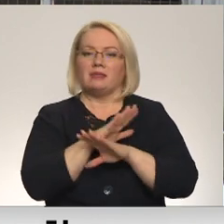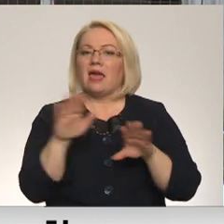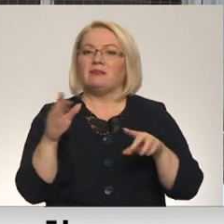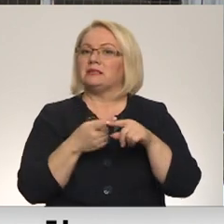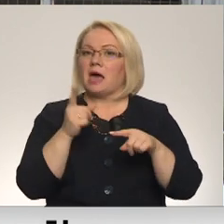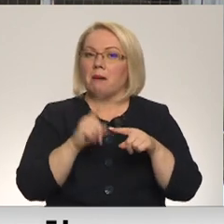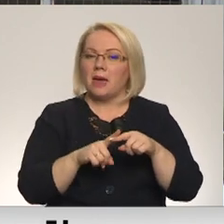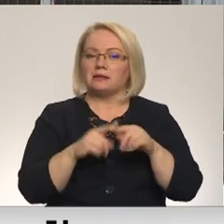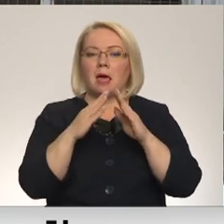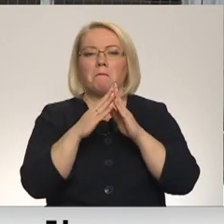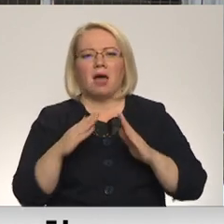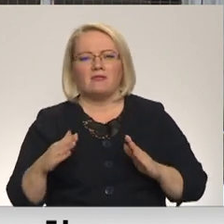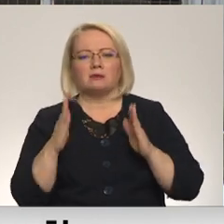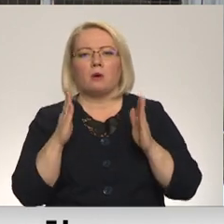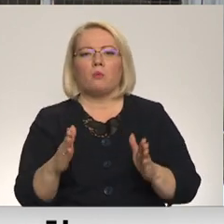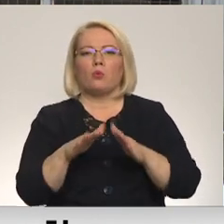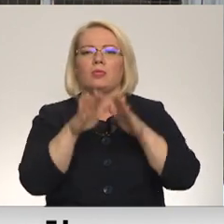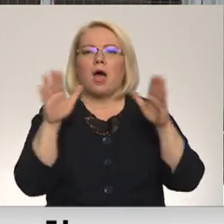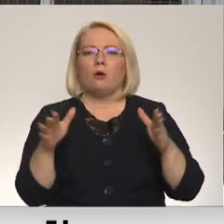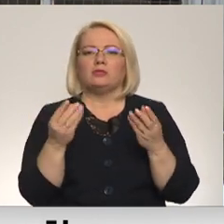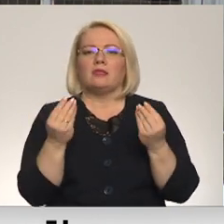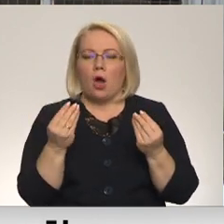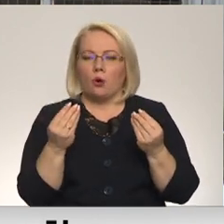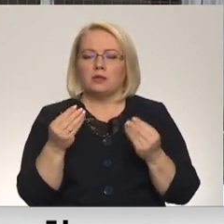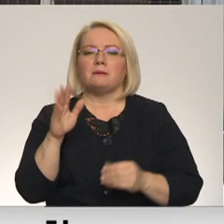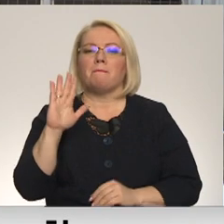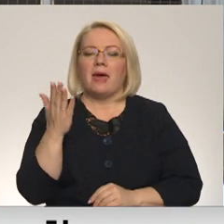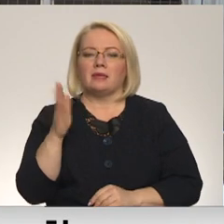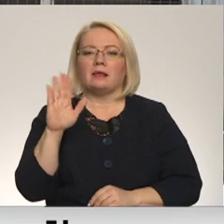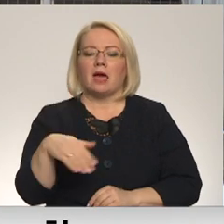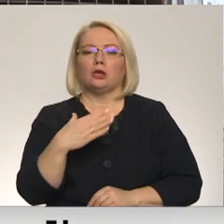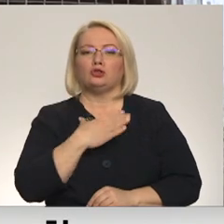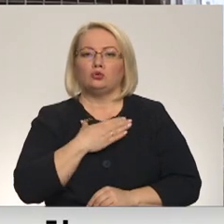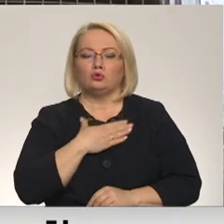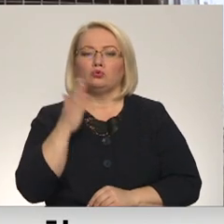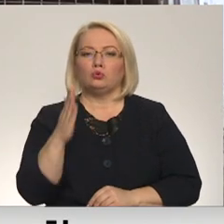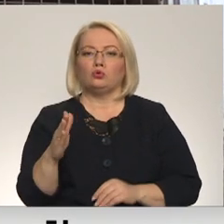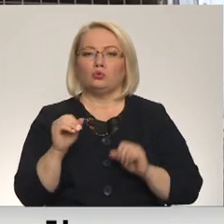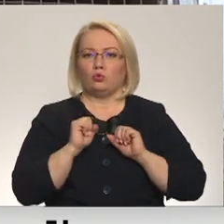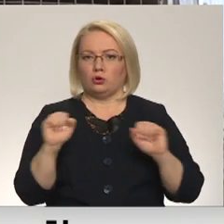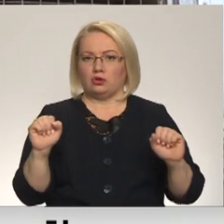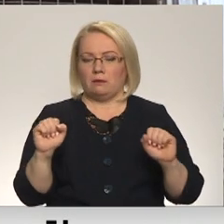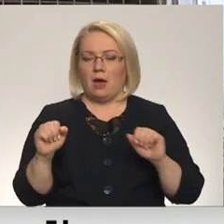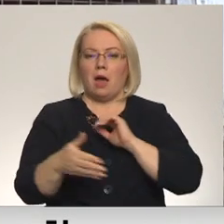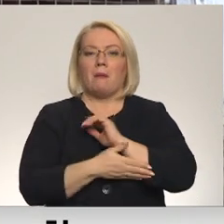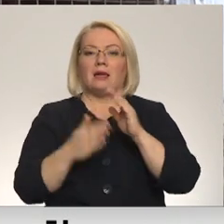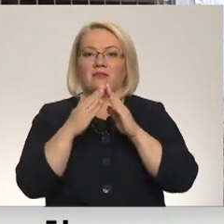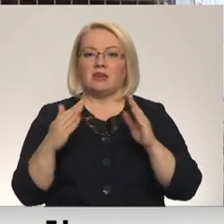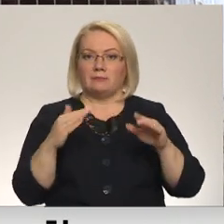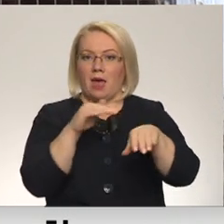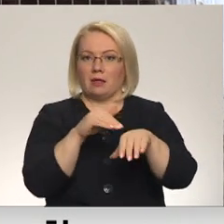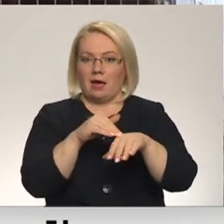tāpēc, lai patversmē būtu daudz naudas, bet tāpēc, lai suns nokļūtu drošībā. Patversmēs arī atgādina, ka